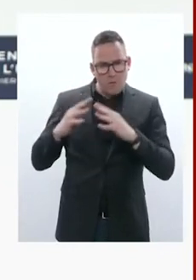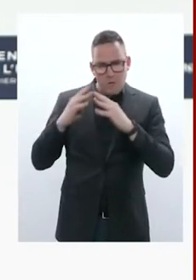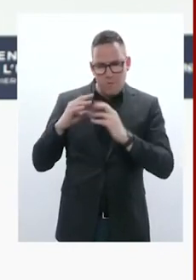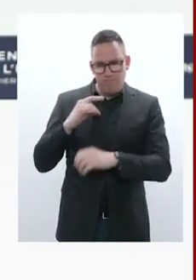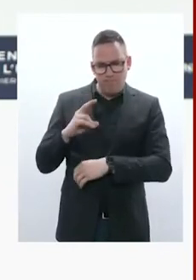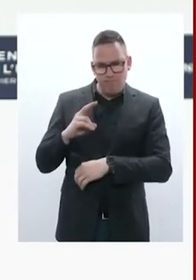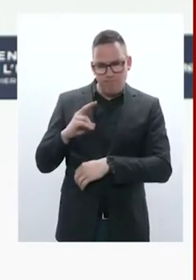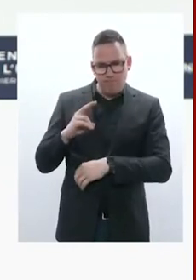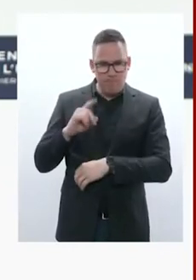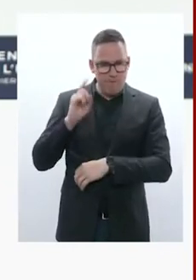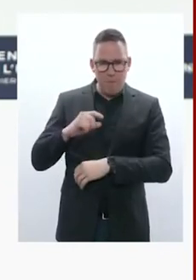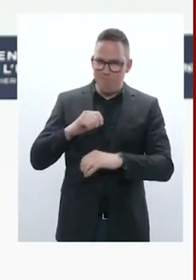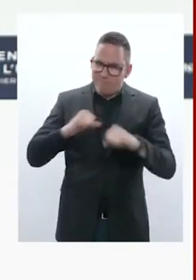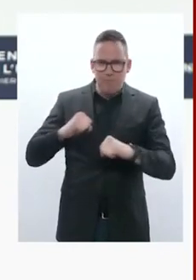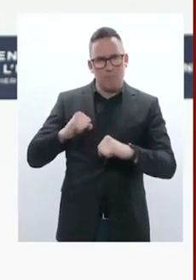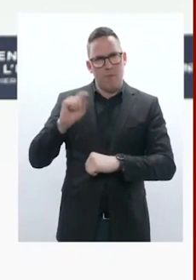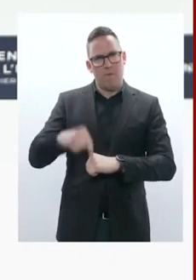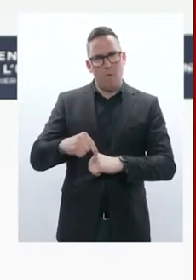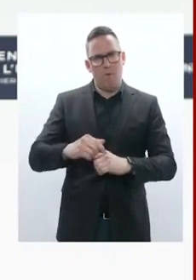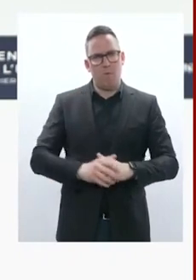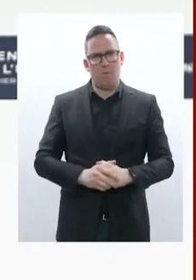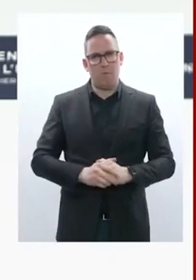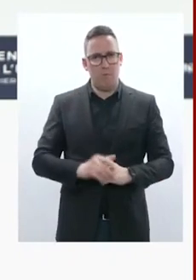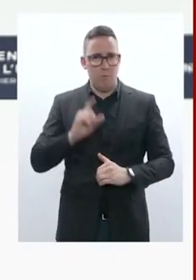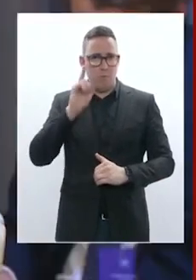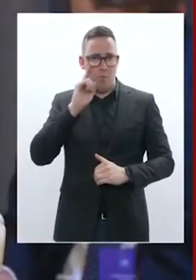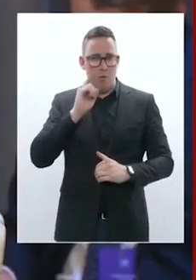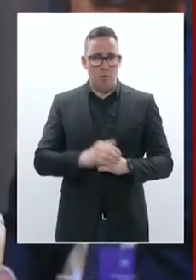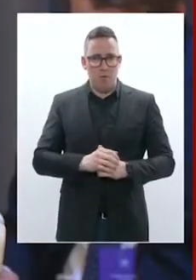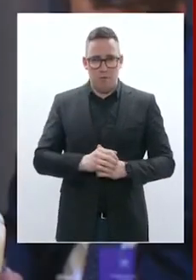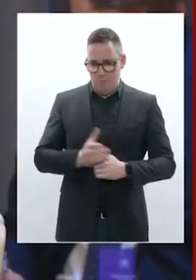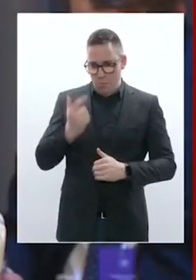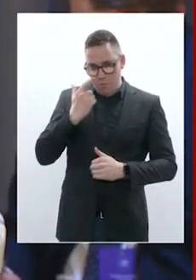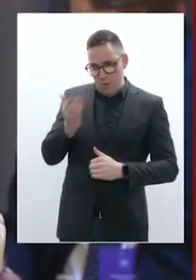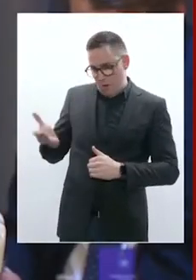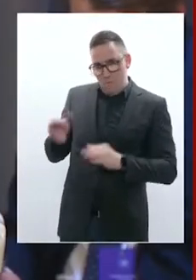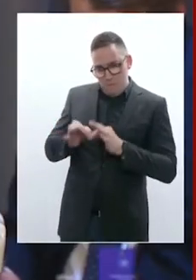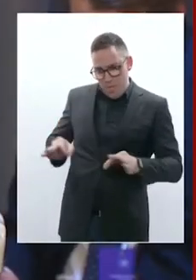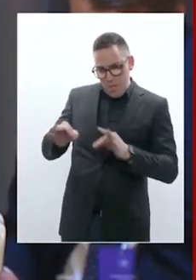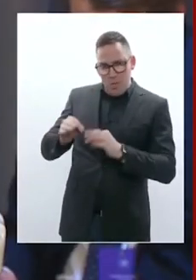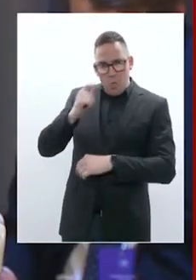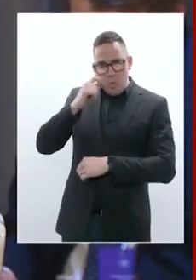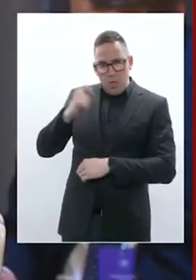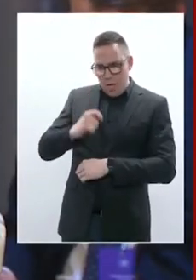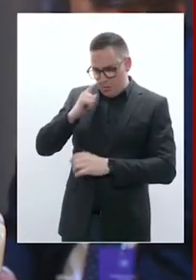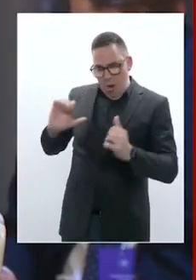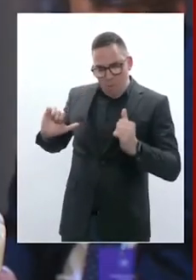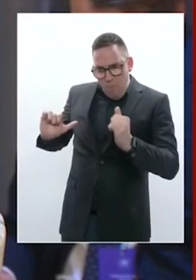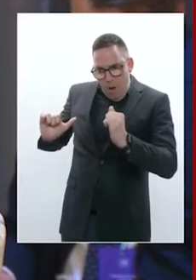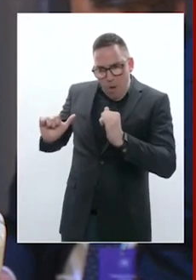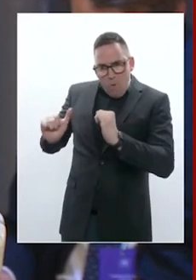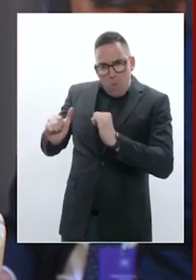sommes à un moment où l'Ukraine est soumise à une très forte pression et qui nous impose de ne pas simplement être en réaction,